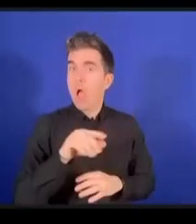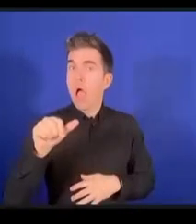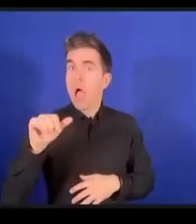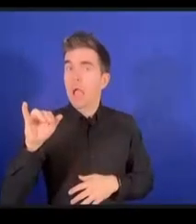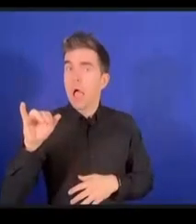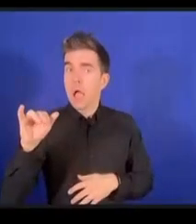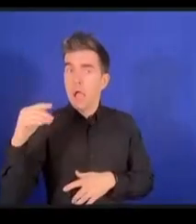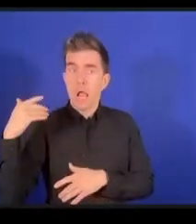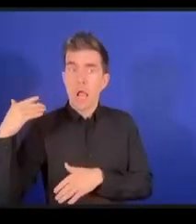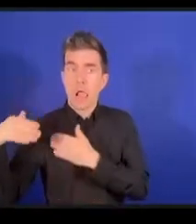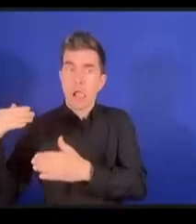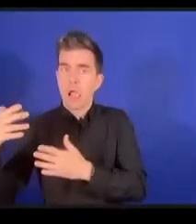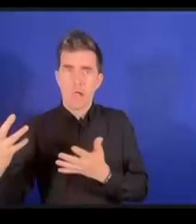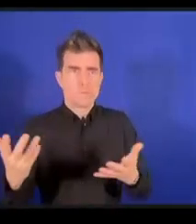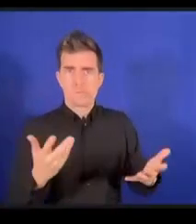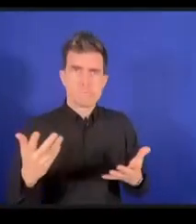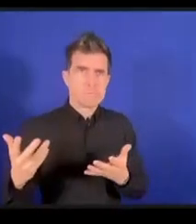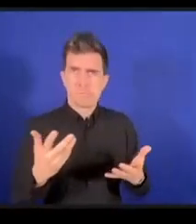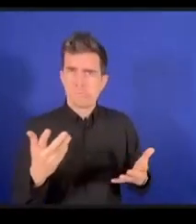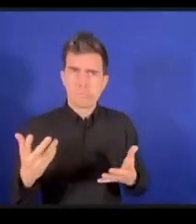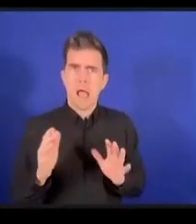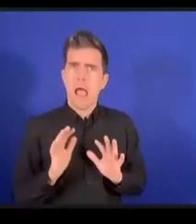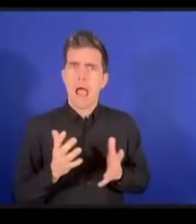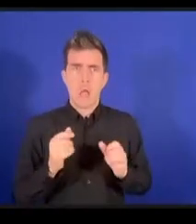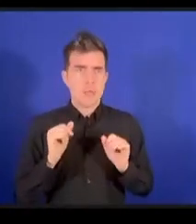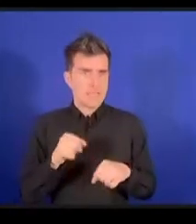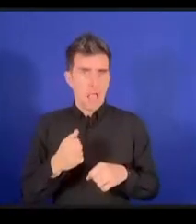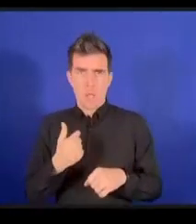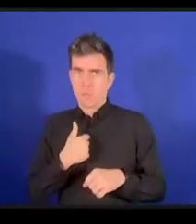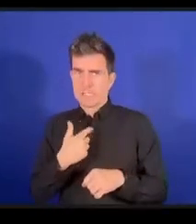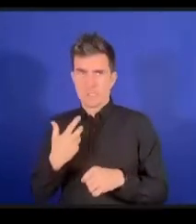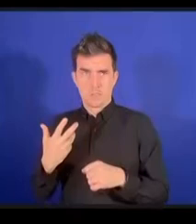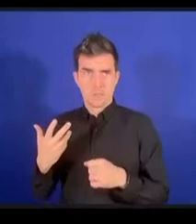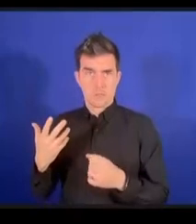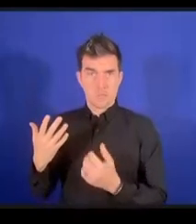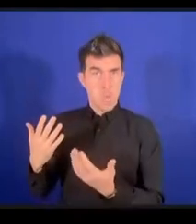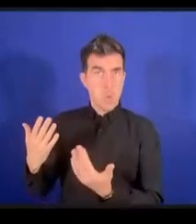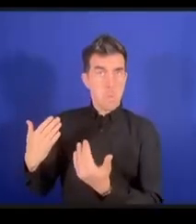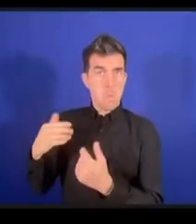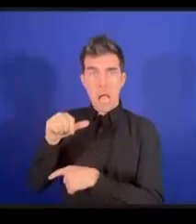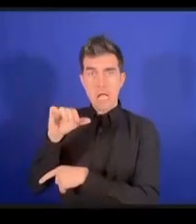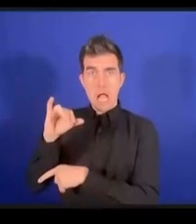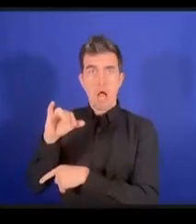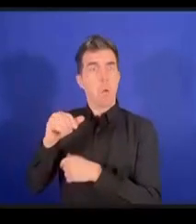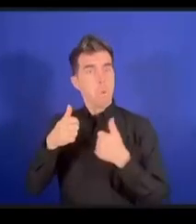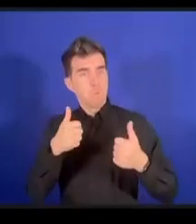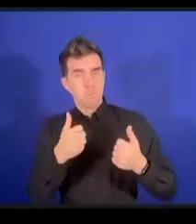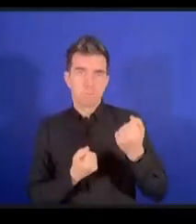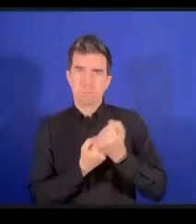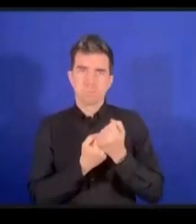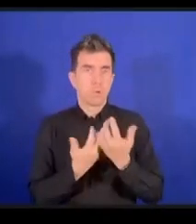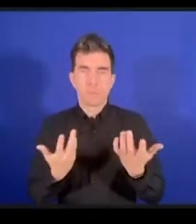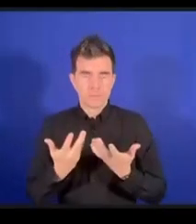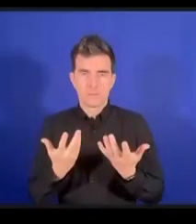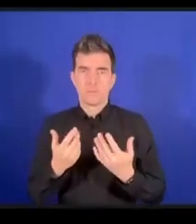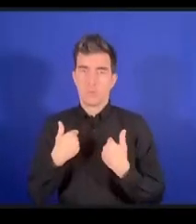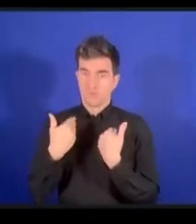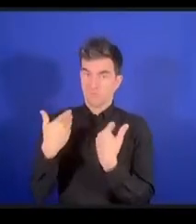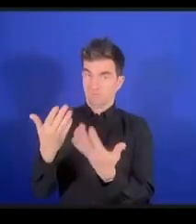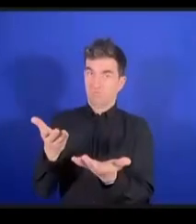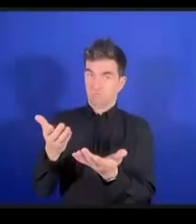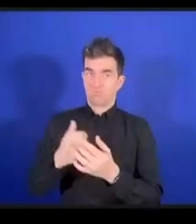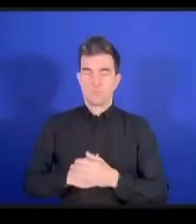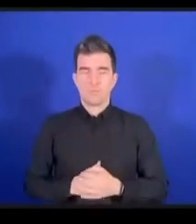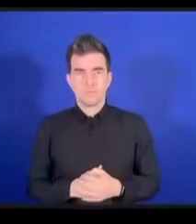pouvons bénéficier de cette intelligence artificielle pour respecter les valeurs fondamentales de l'Internet? Bonjour.